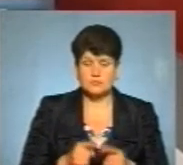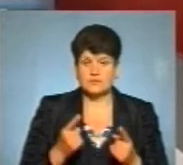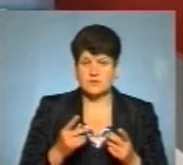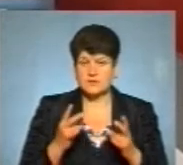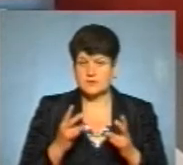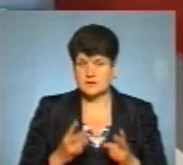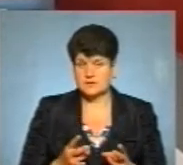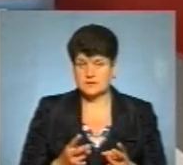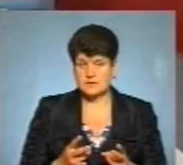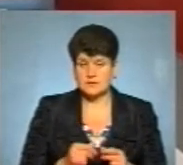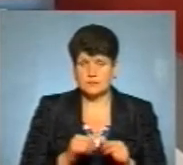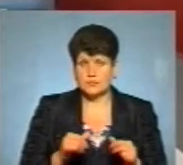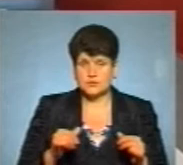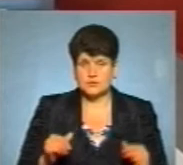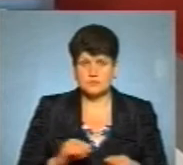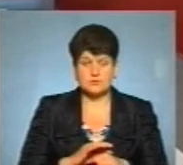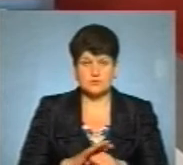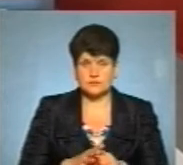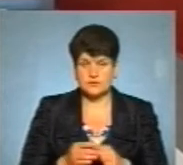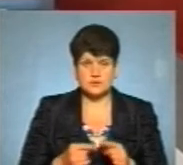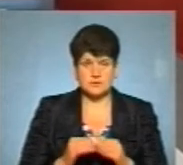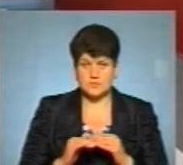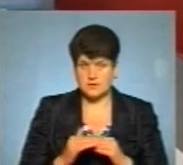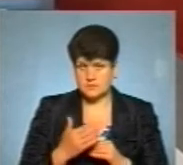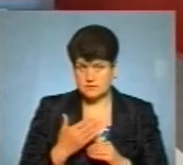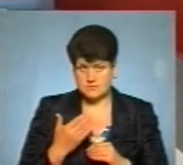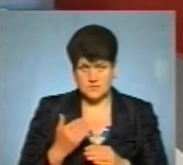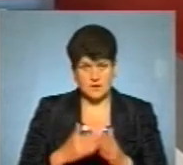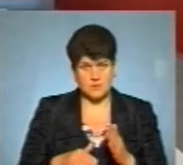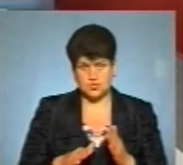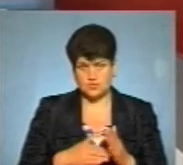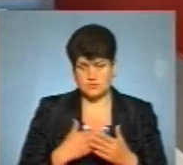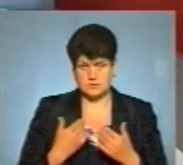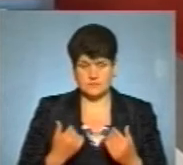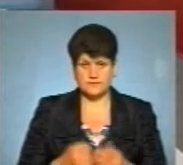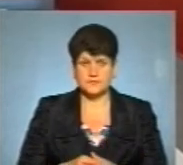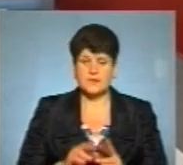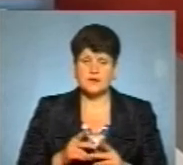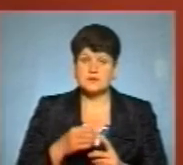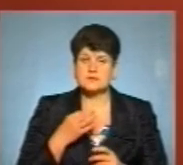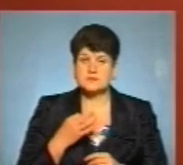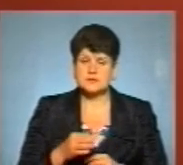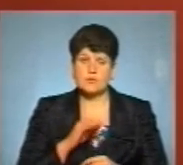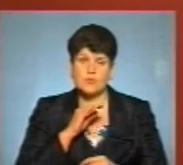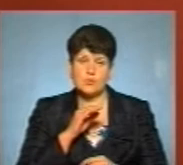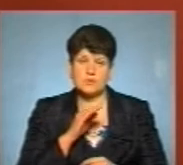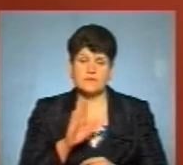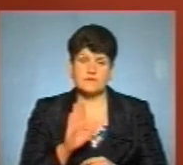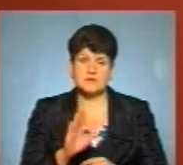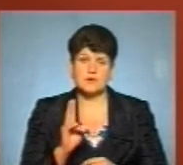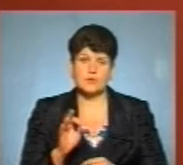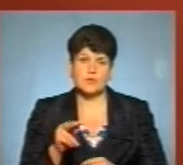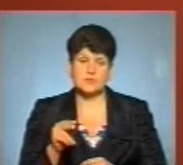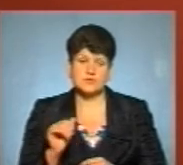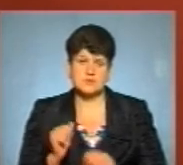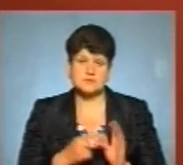небезпеки поширення коронавірусу через пляжі немає? Ні, абсолютно. Як повідомив професор Василь Копча,